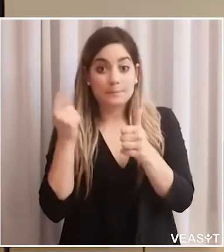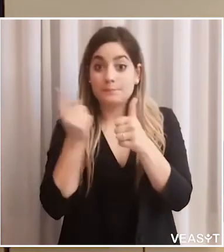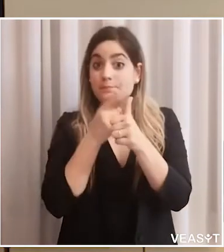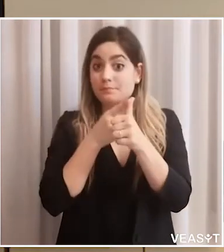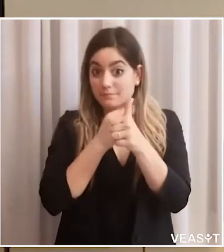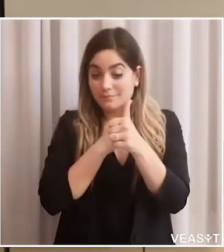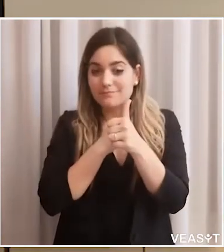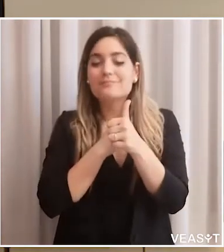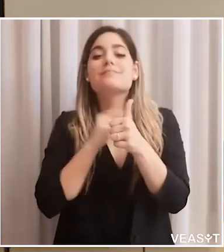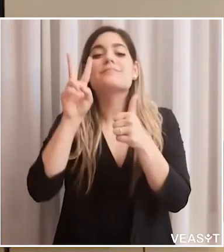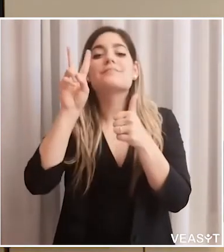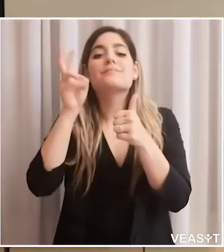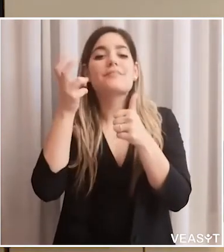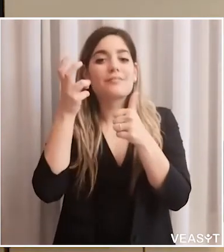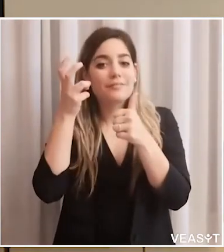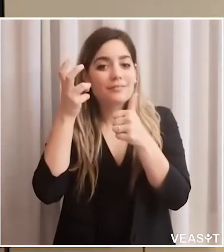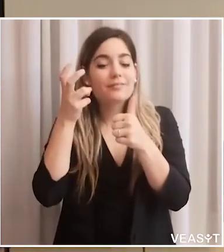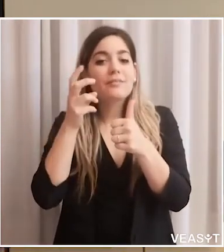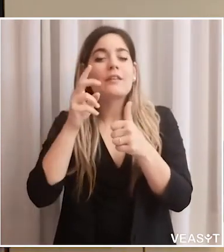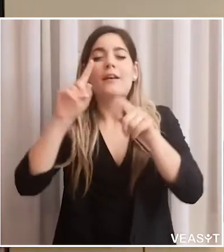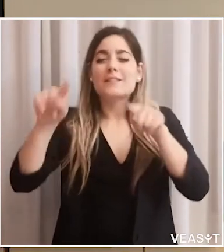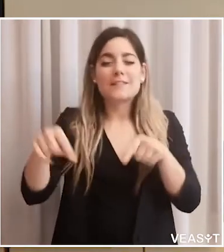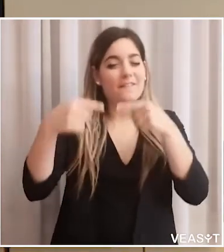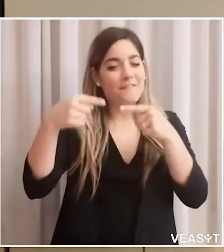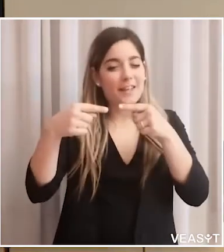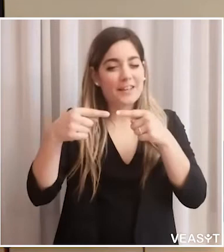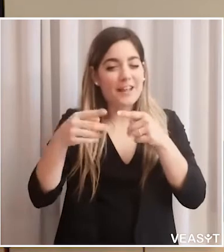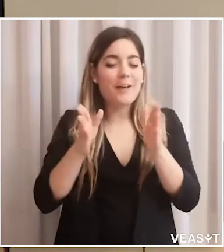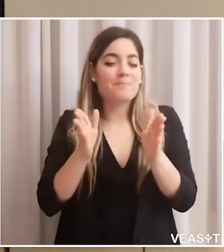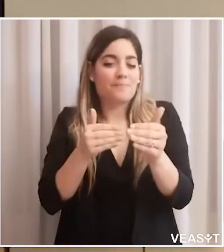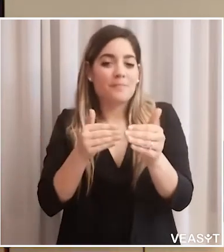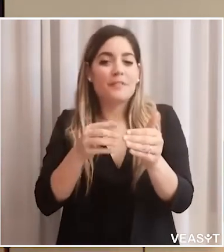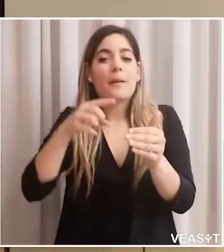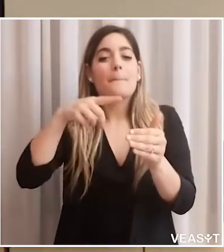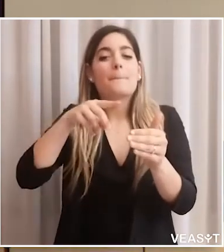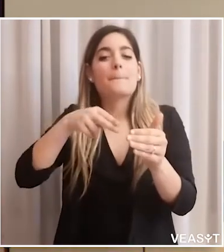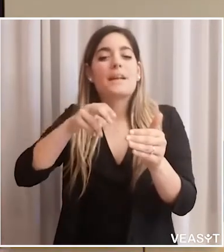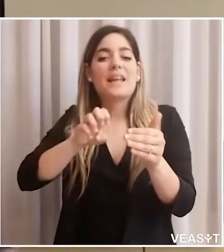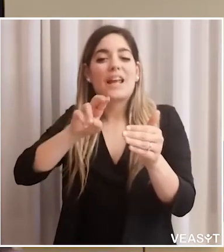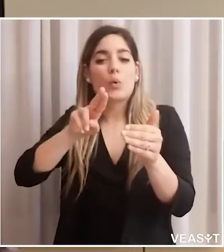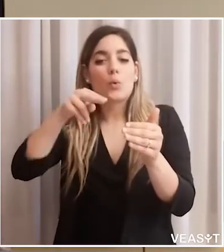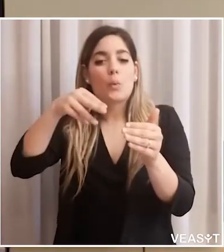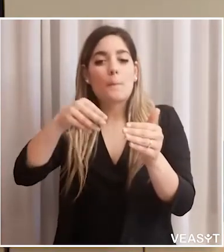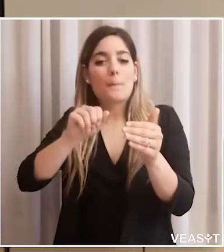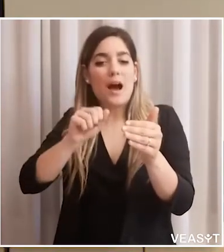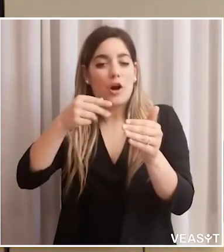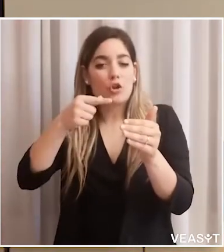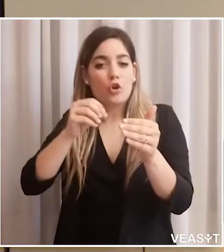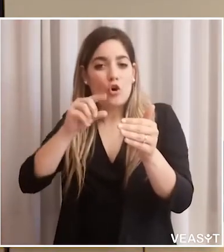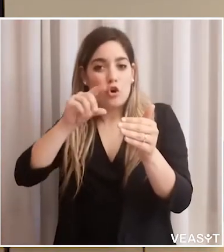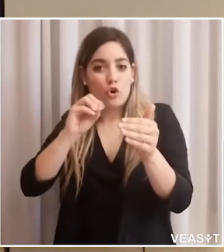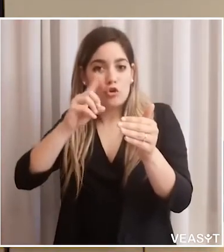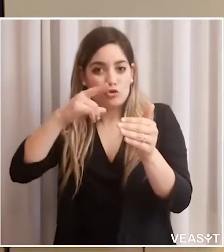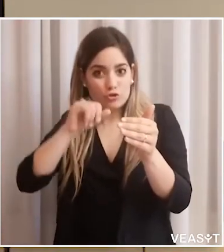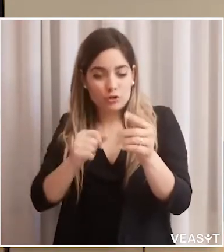illustro brevemente in avvio gli argomenti che tratteremo oggi. Il primo argomento è riguardante